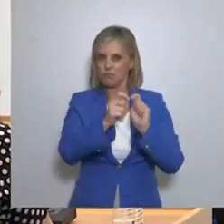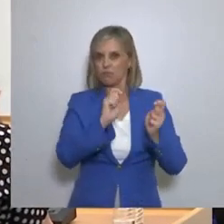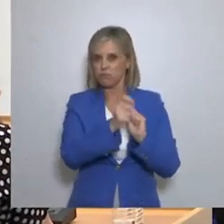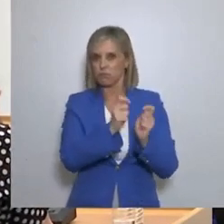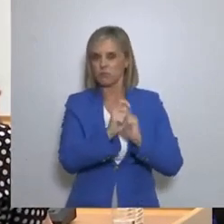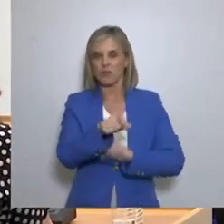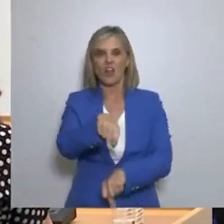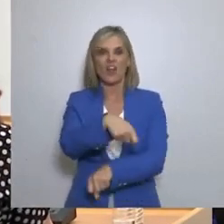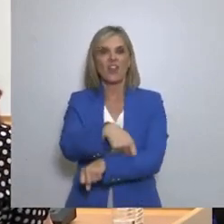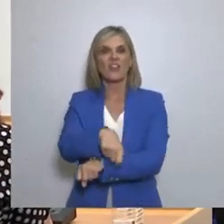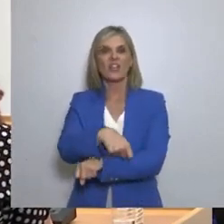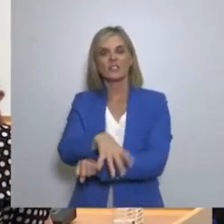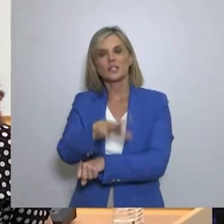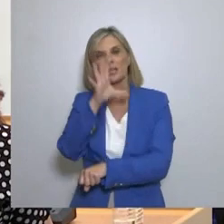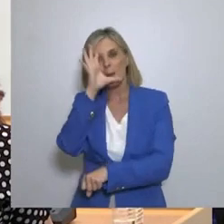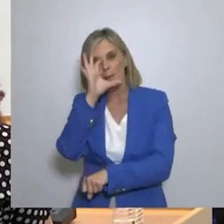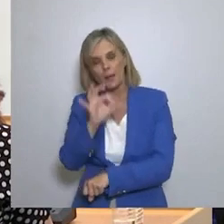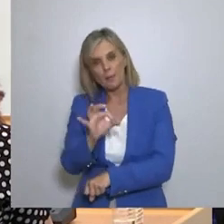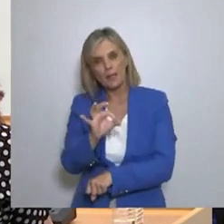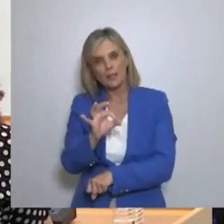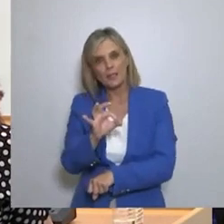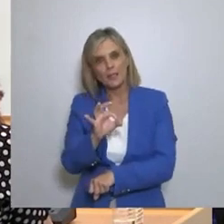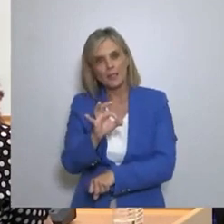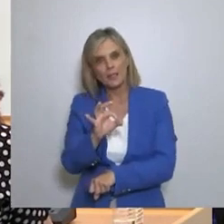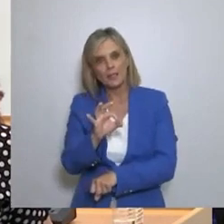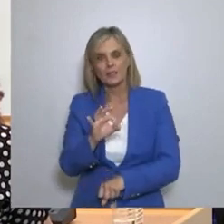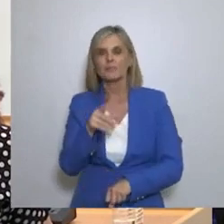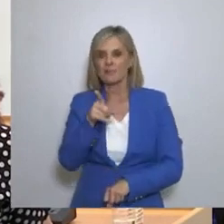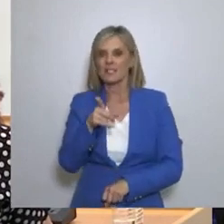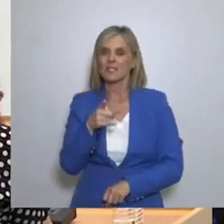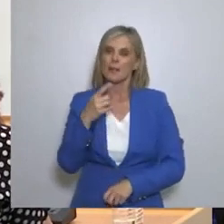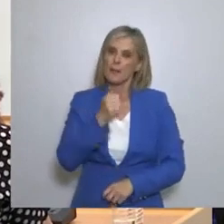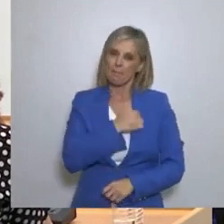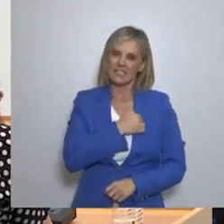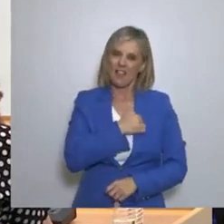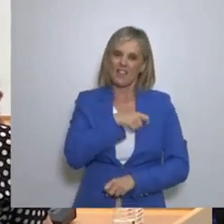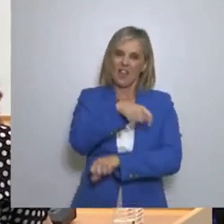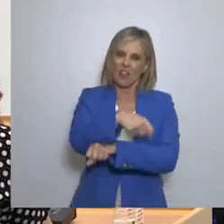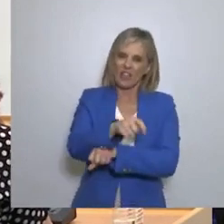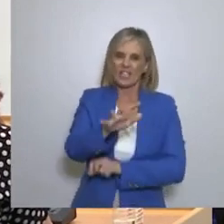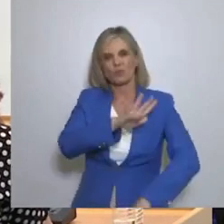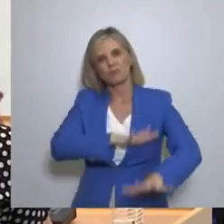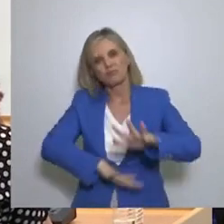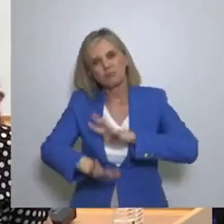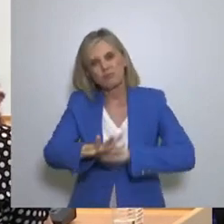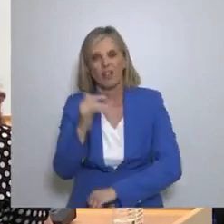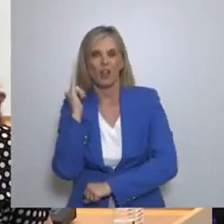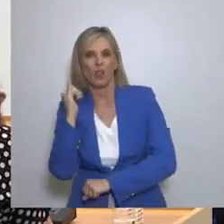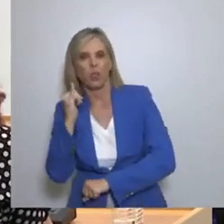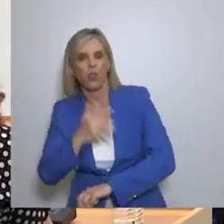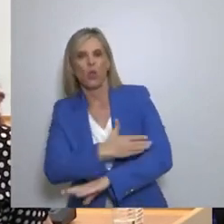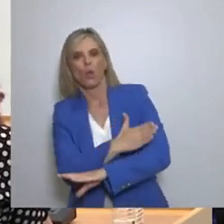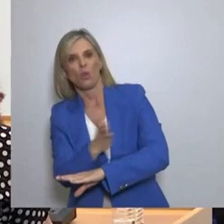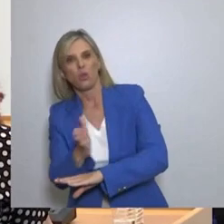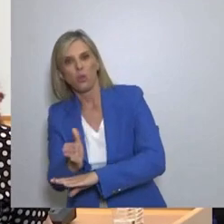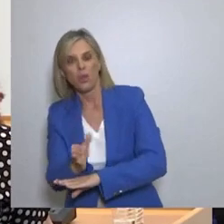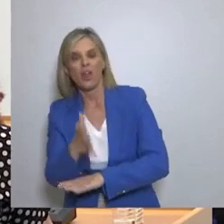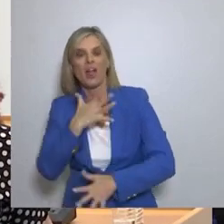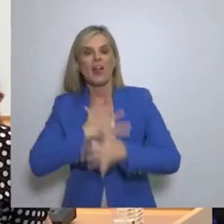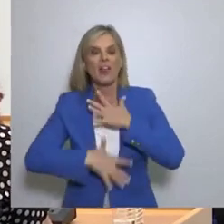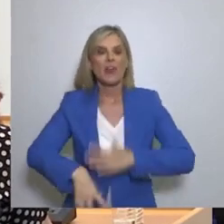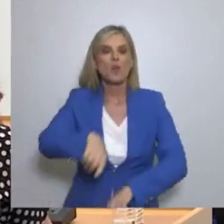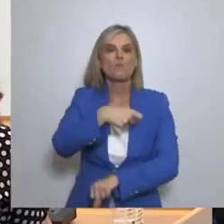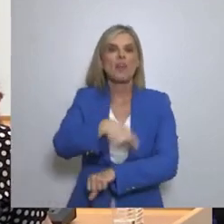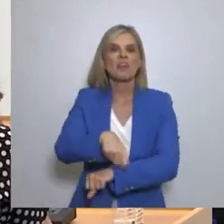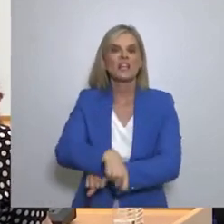δικάζει μόνο η αλήθεια Και ρωτώ, θέλει η εξηγίανση το δικαστικό σώμα Και τι σημαίνει η φράση Να δικάζει μόνο η αλήθεια